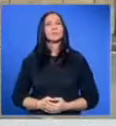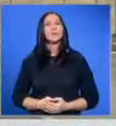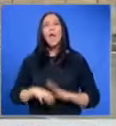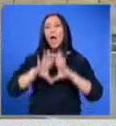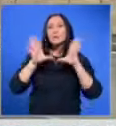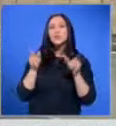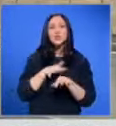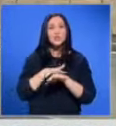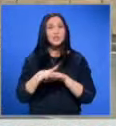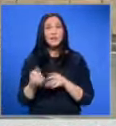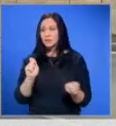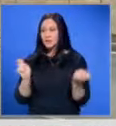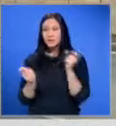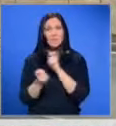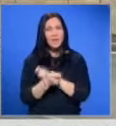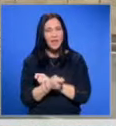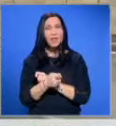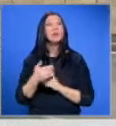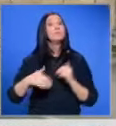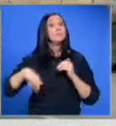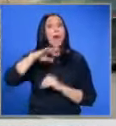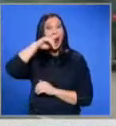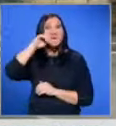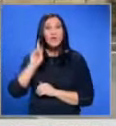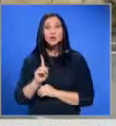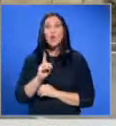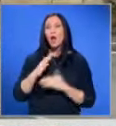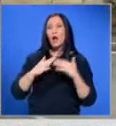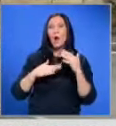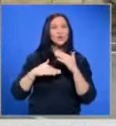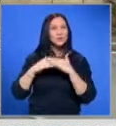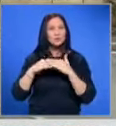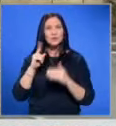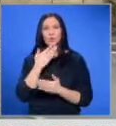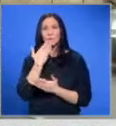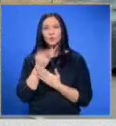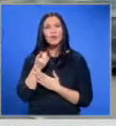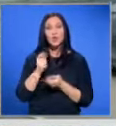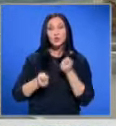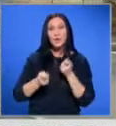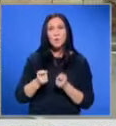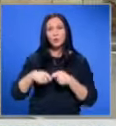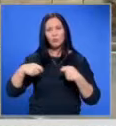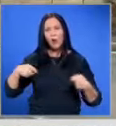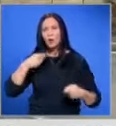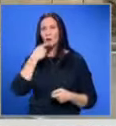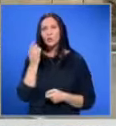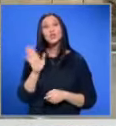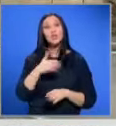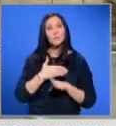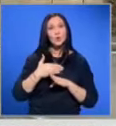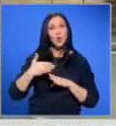Всичките системи са подменени. Най-важното е всъщност конструкцията, която благодарение на този ремонт така за дълги години ще